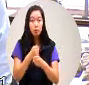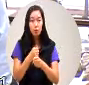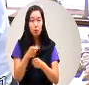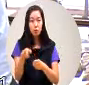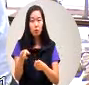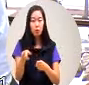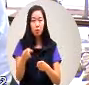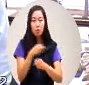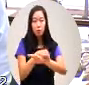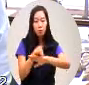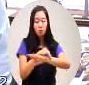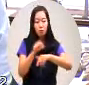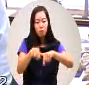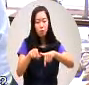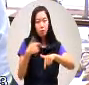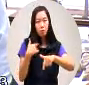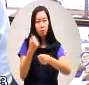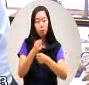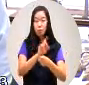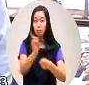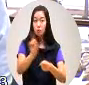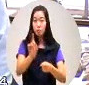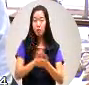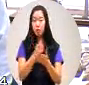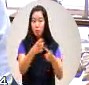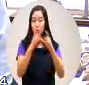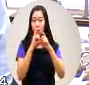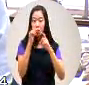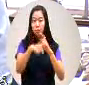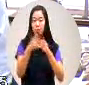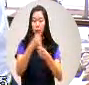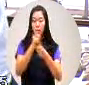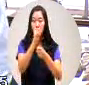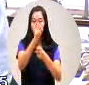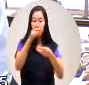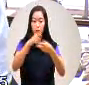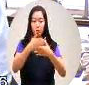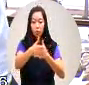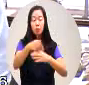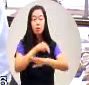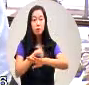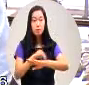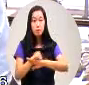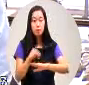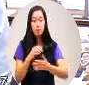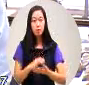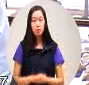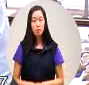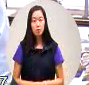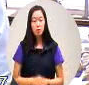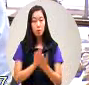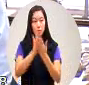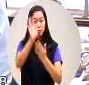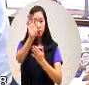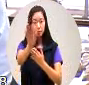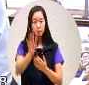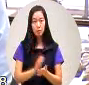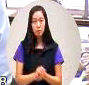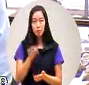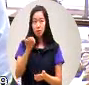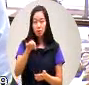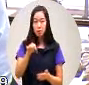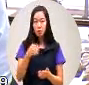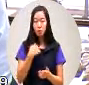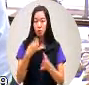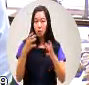设计公司哎 你要做什么他就做一个工程计划那么将来呢专门